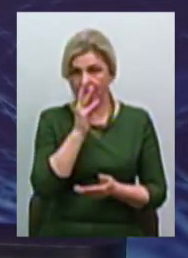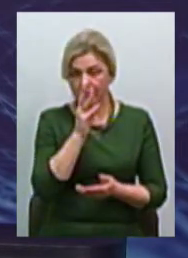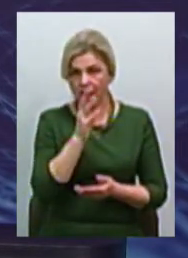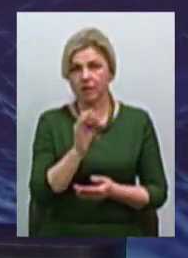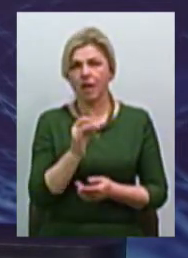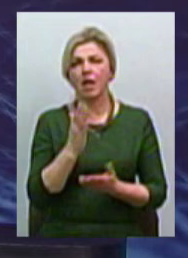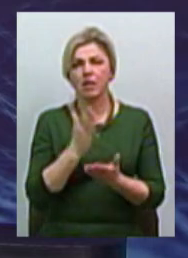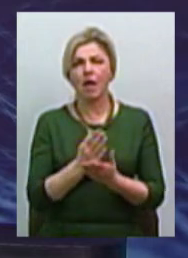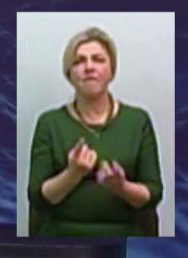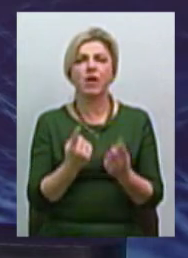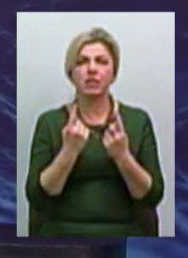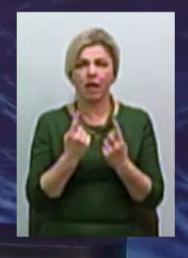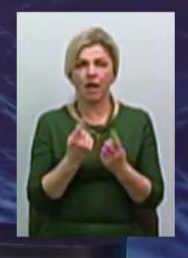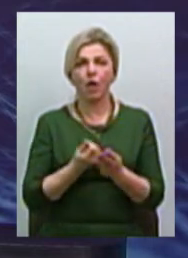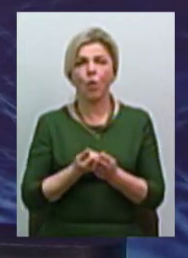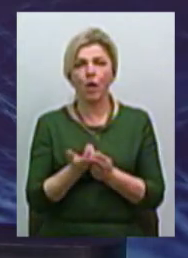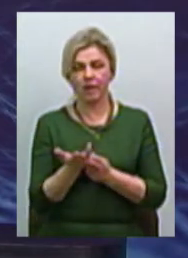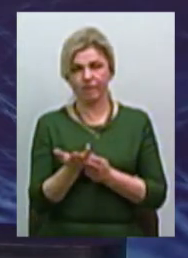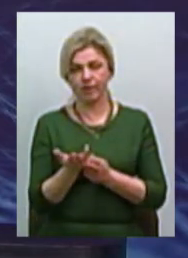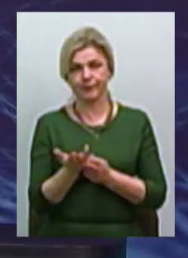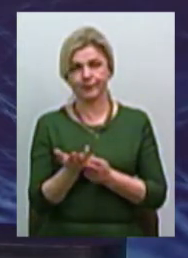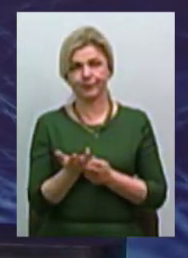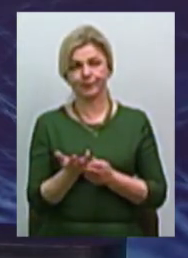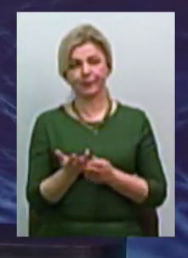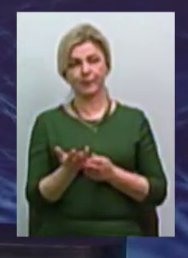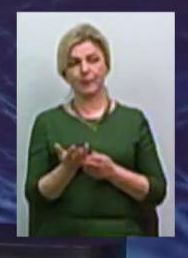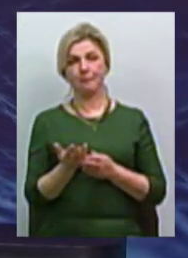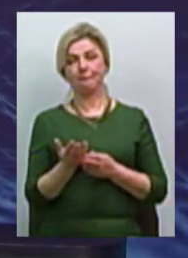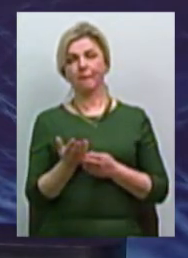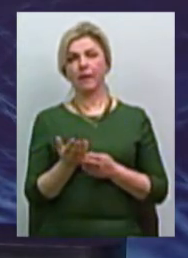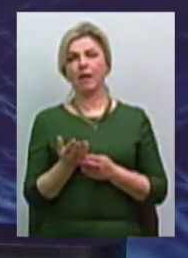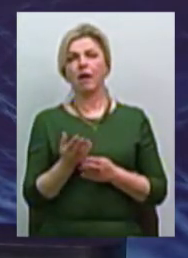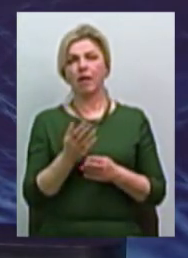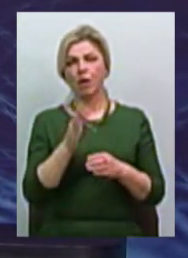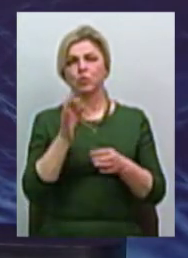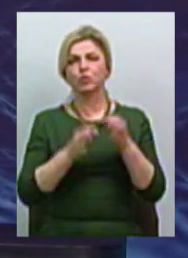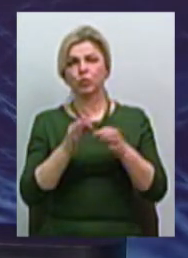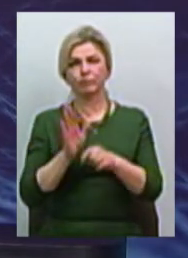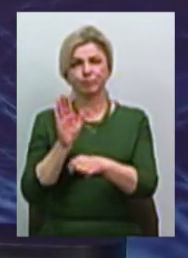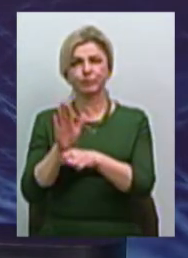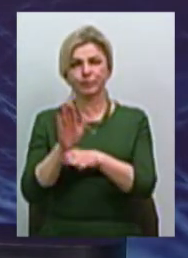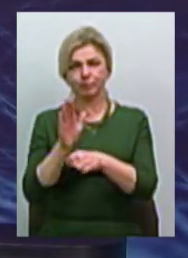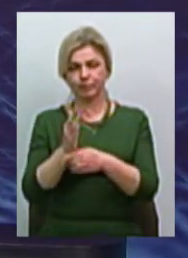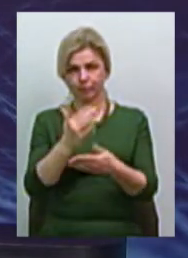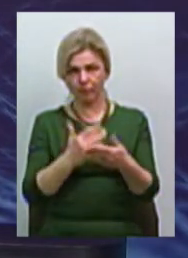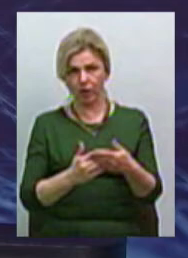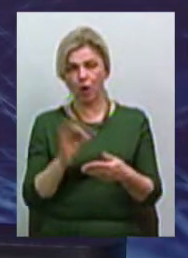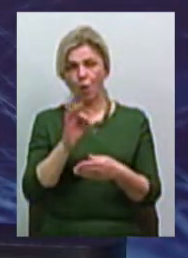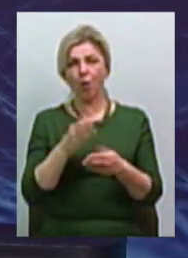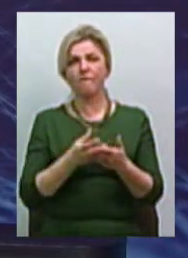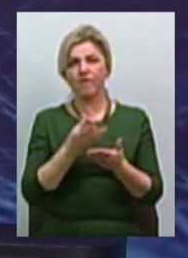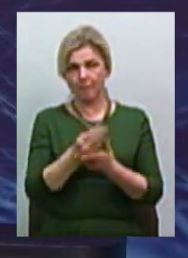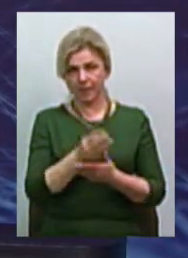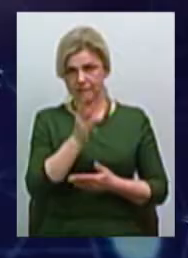дуже велика кількість інколи виконавчих проваджень щодо погашення заборгованісті з виплати заробітної оплати.